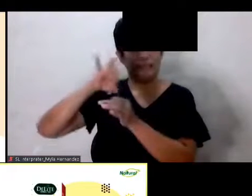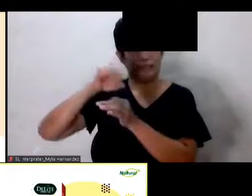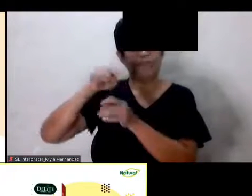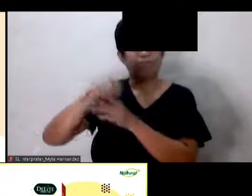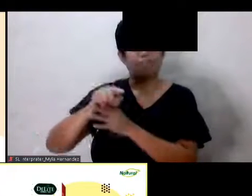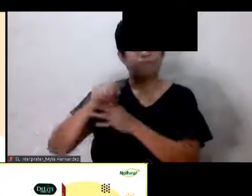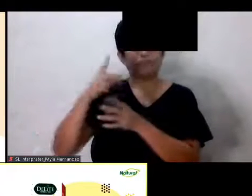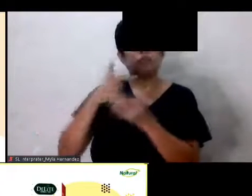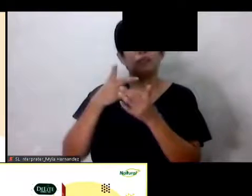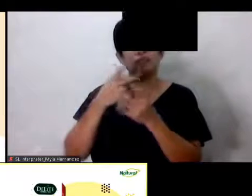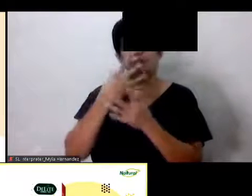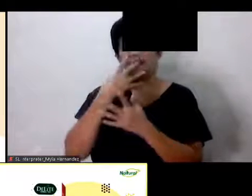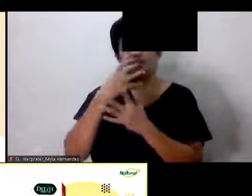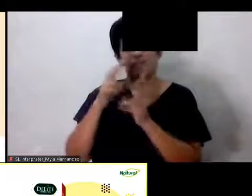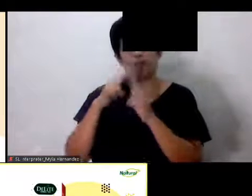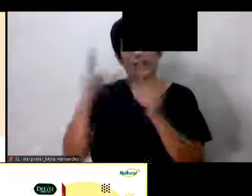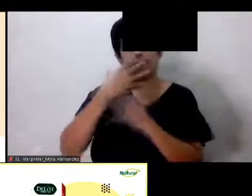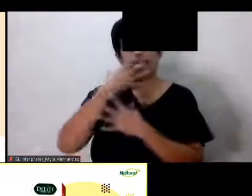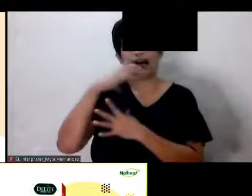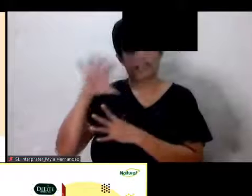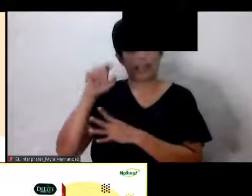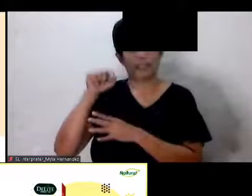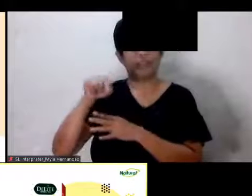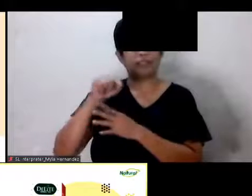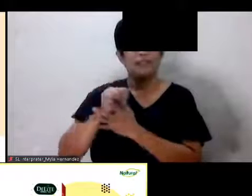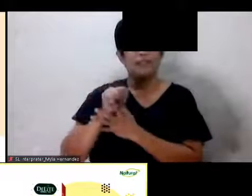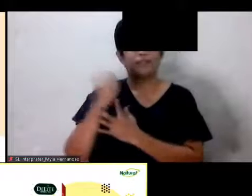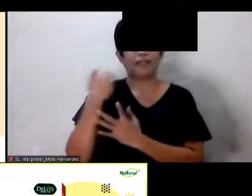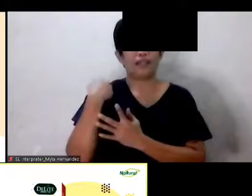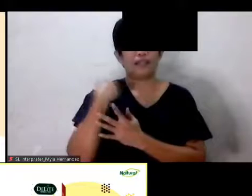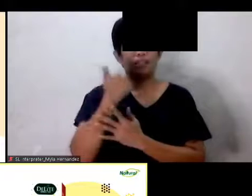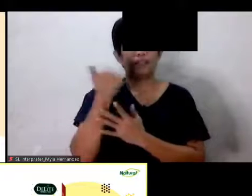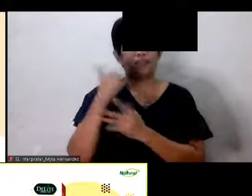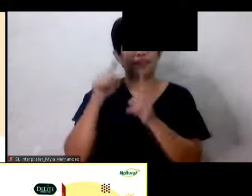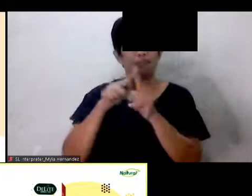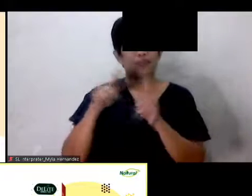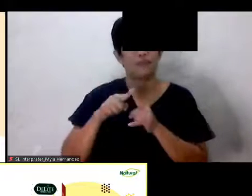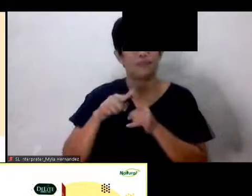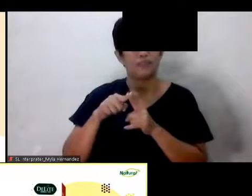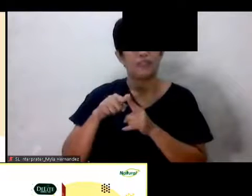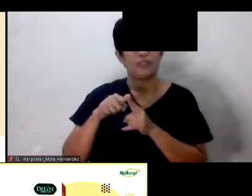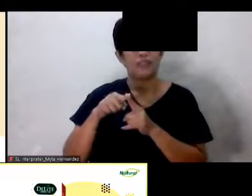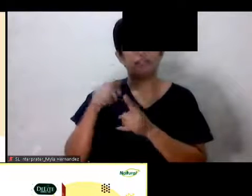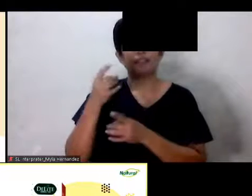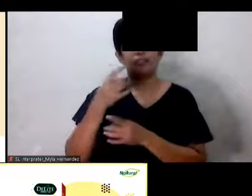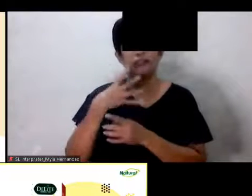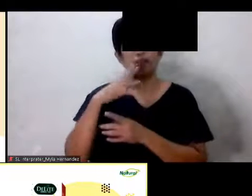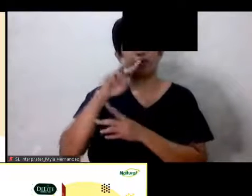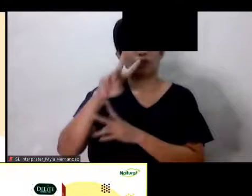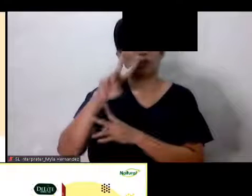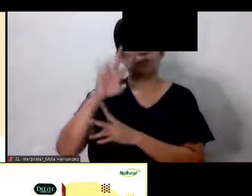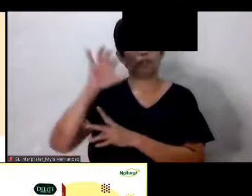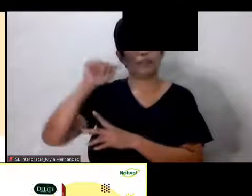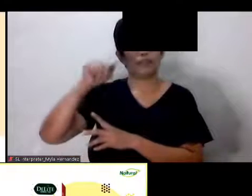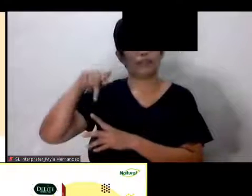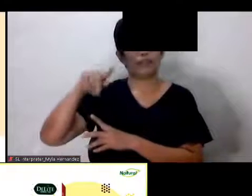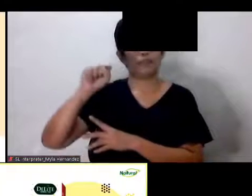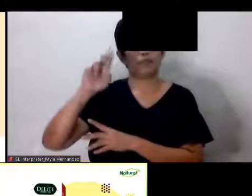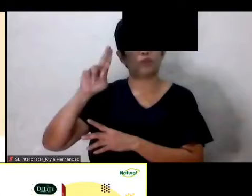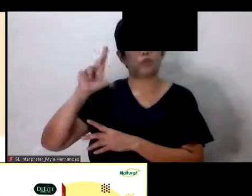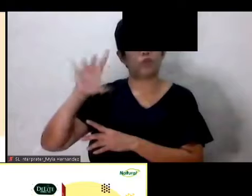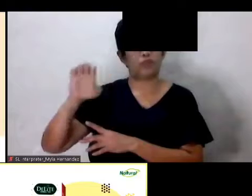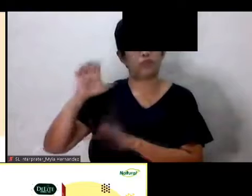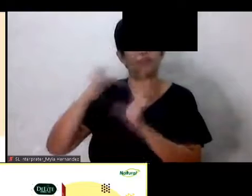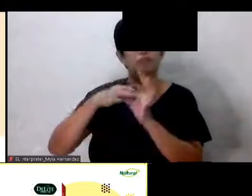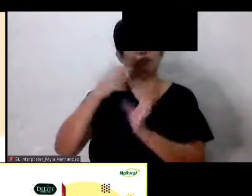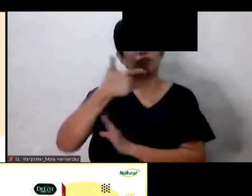pot hindi-hindi ko pinor Okay? Then I drank two capsules of Guya Max apart from the two capsules